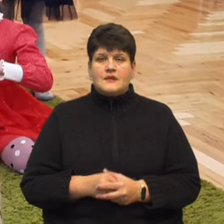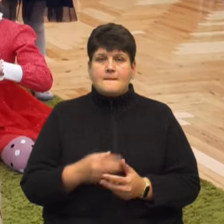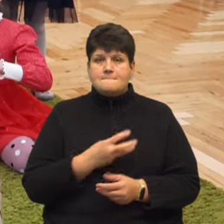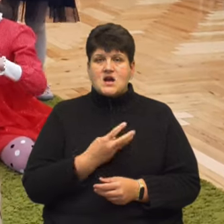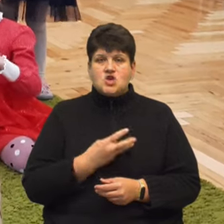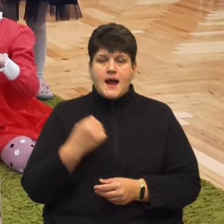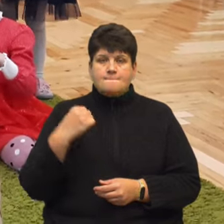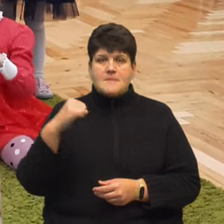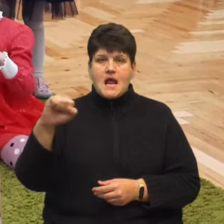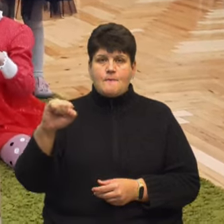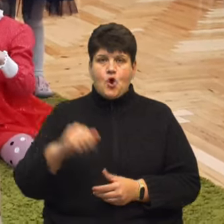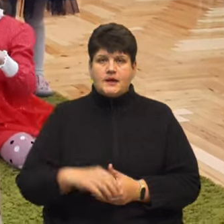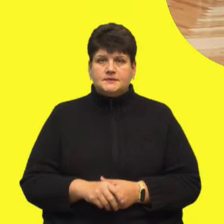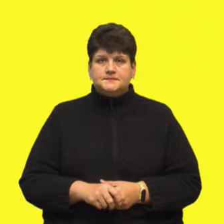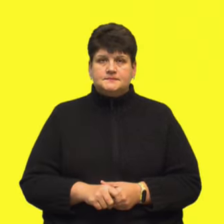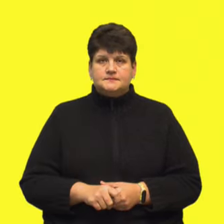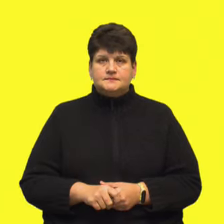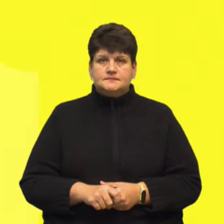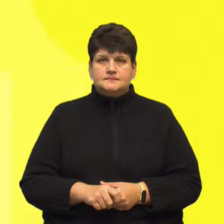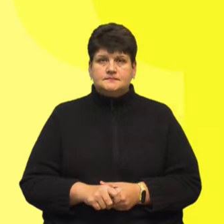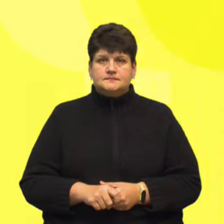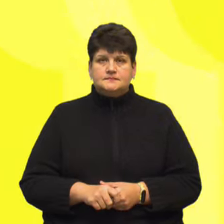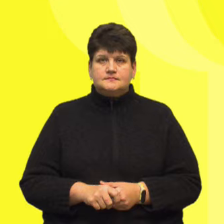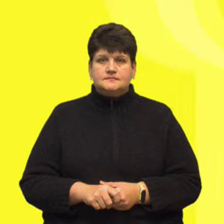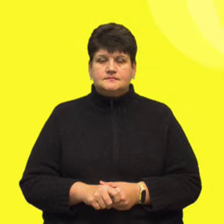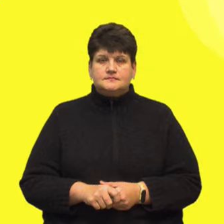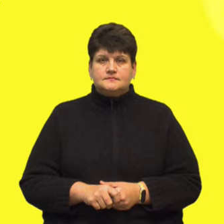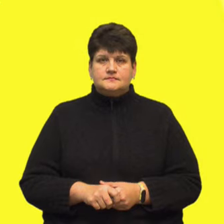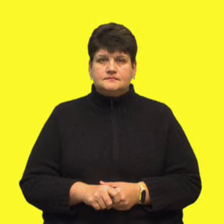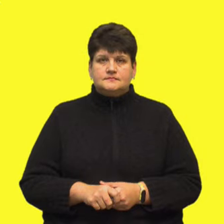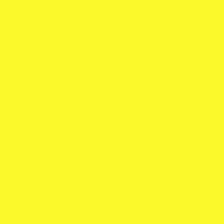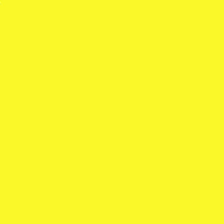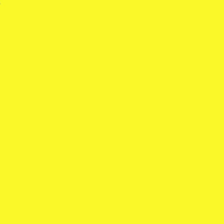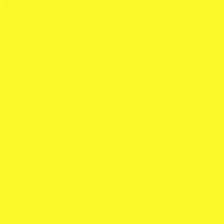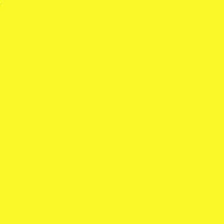новини! Анастасія Сказків,